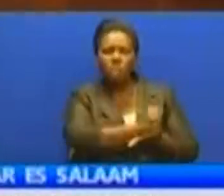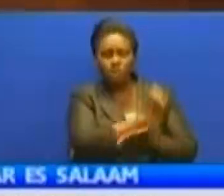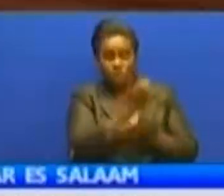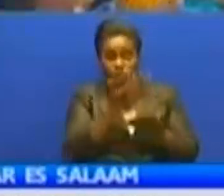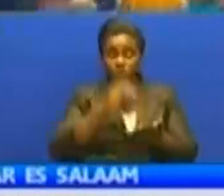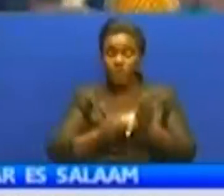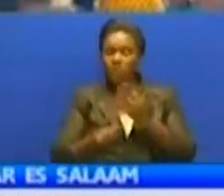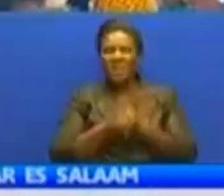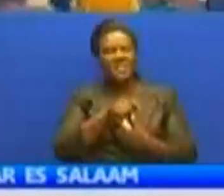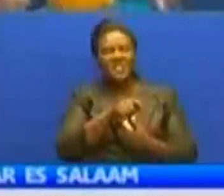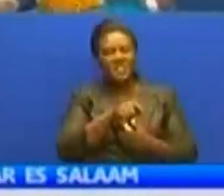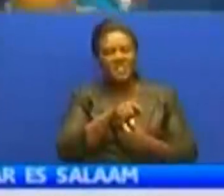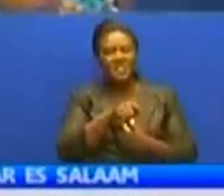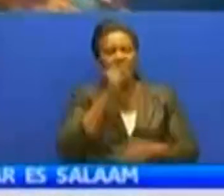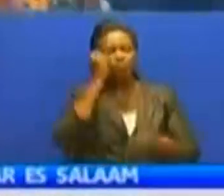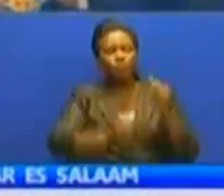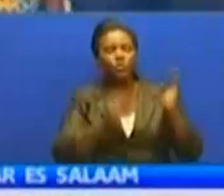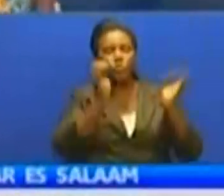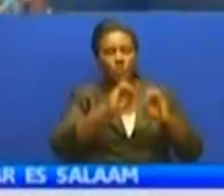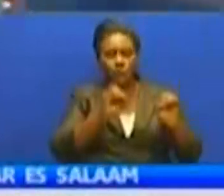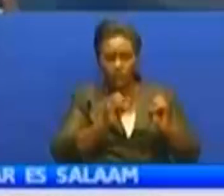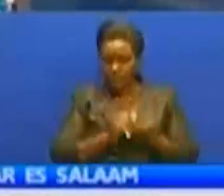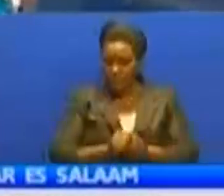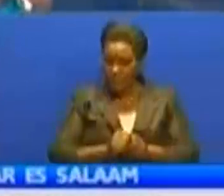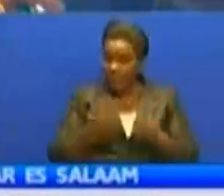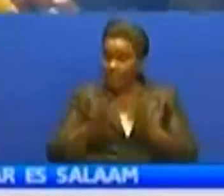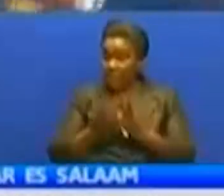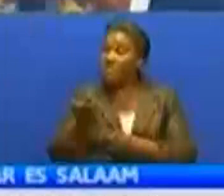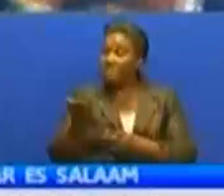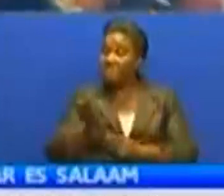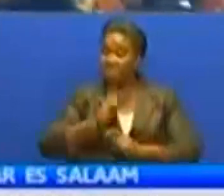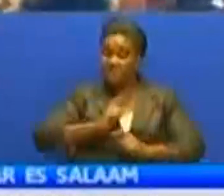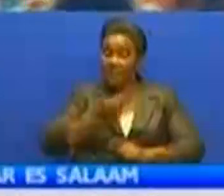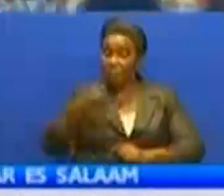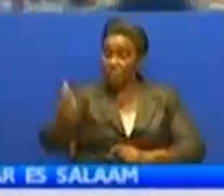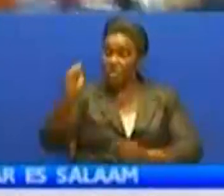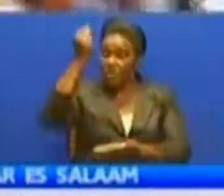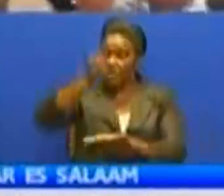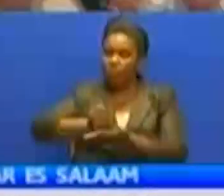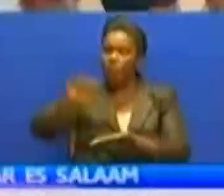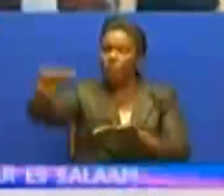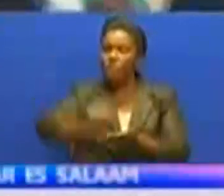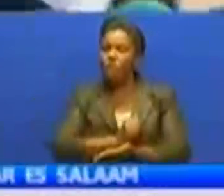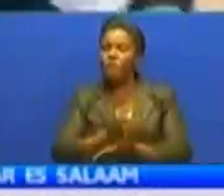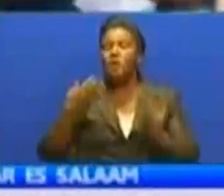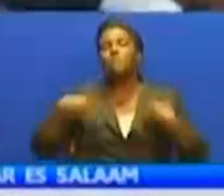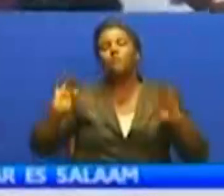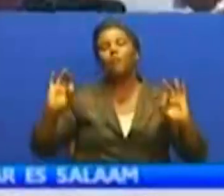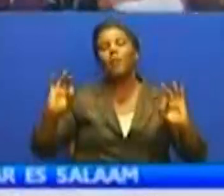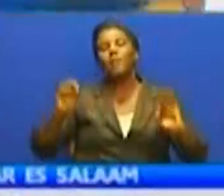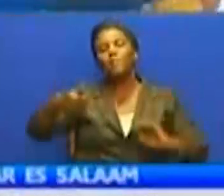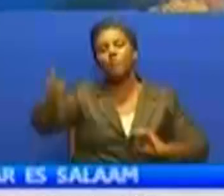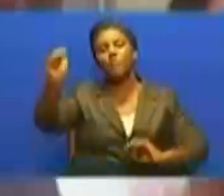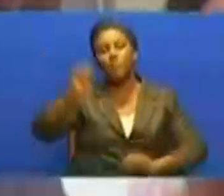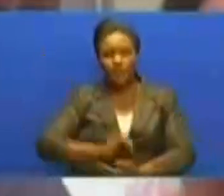mahakama kuondoa shauri hilo, makamani hapo kumadai kuwa halijafika muishu na kwamba, mleta maumbi hameamua kufuta